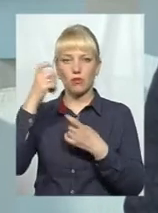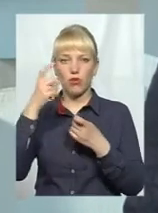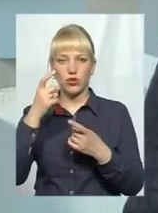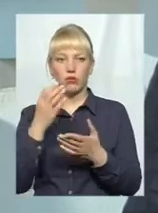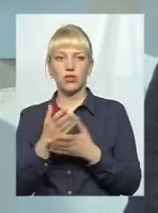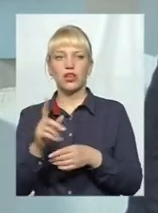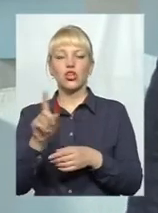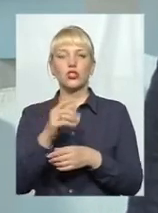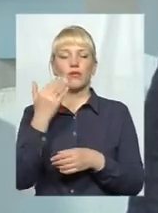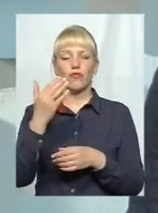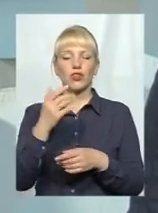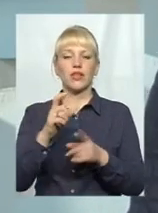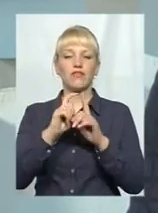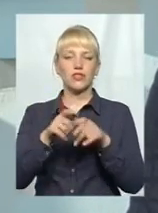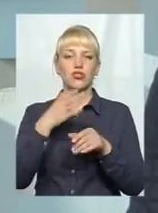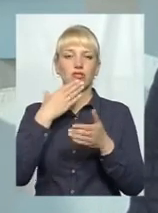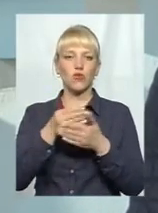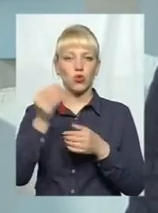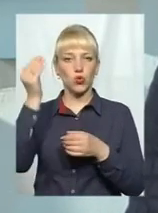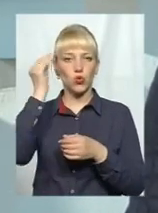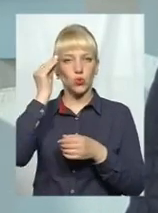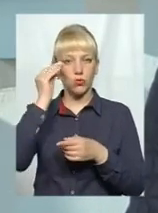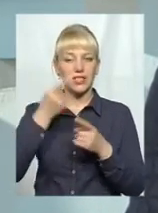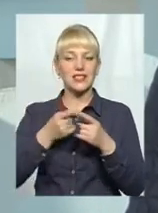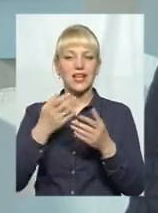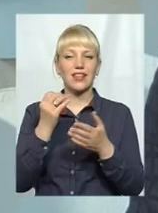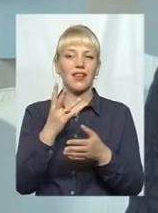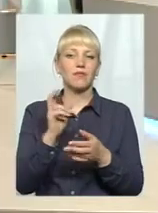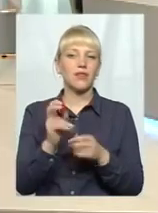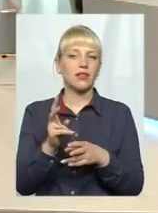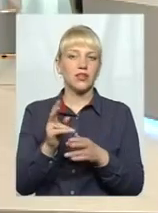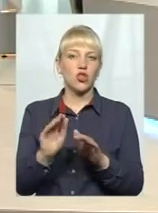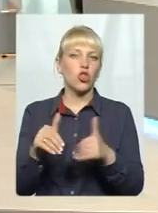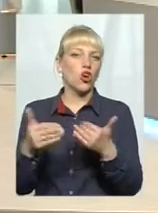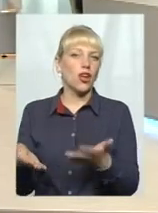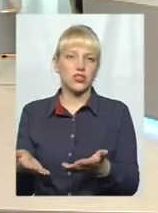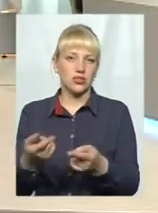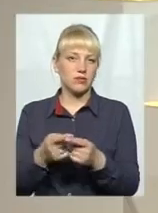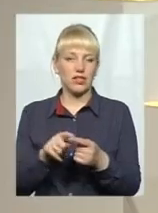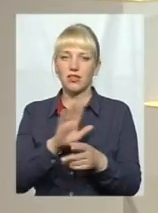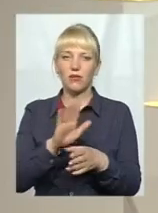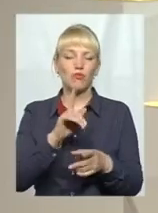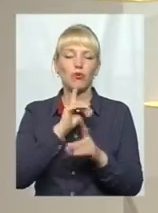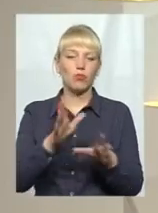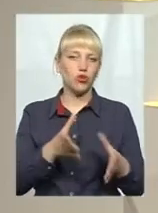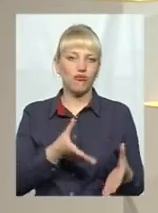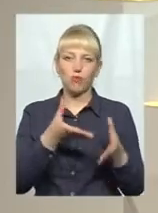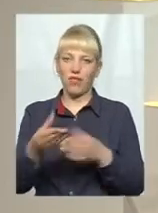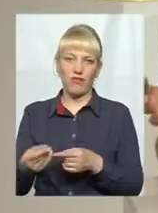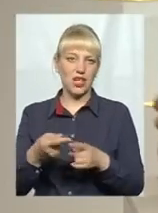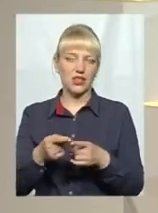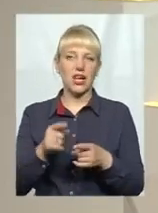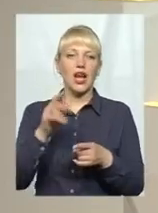щоб вони висловили свою думку. Але це є дорадчим. Вона не буде впливати, це просто як буде ще один інструмент,